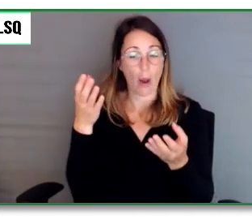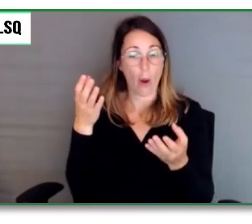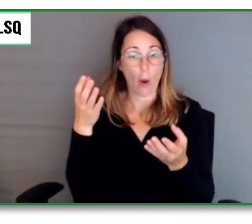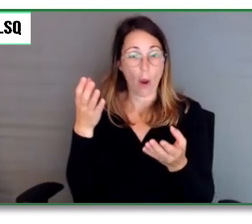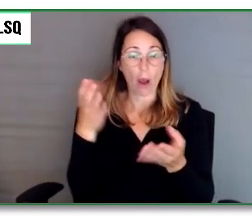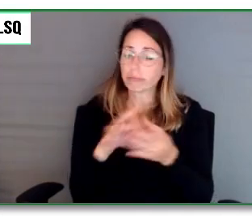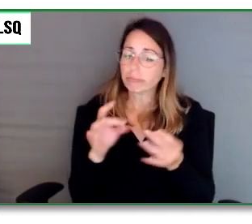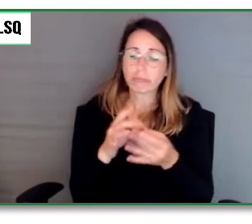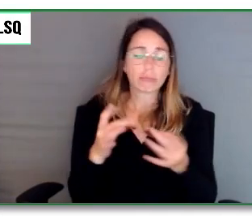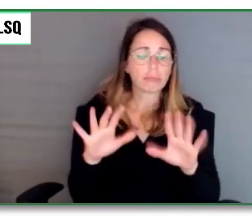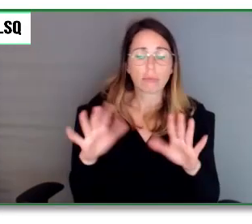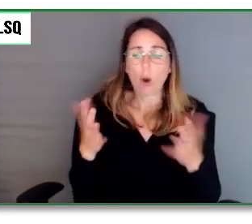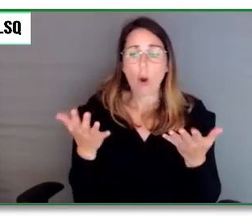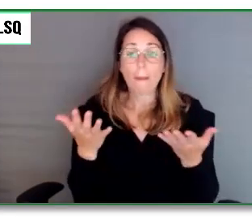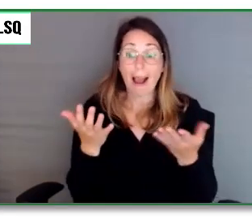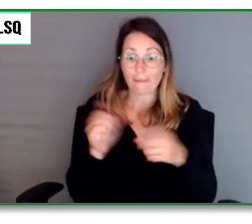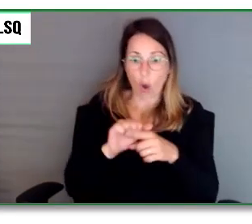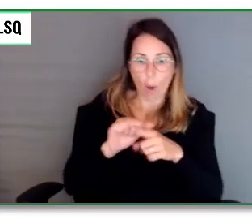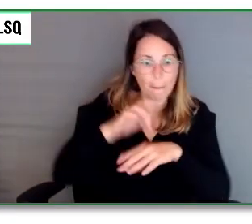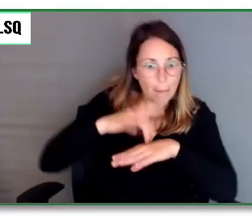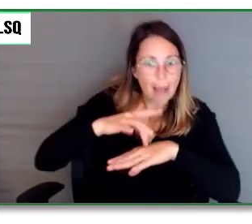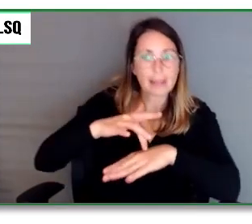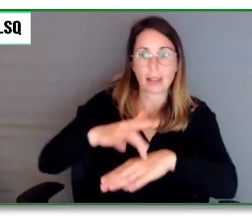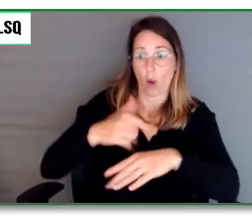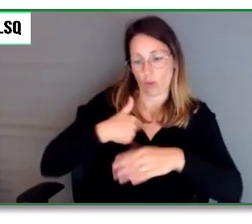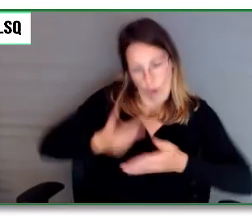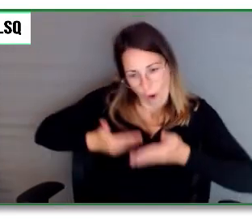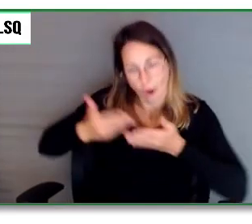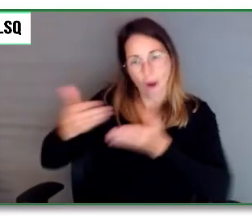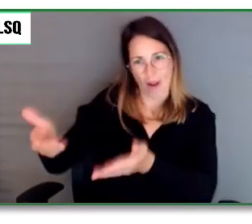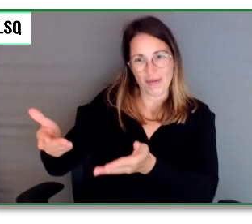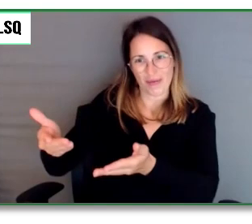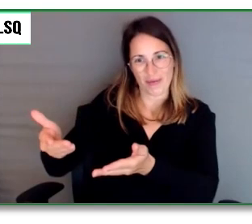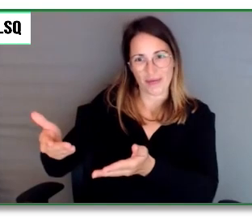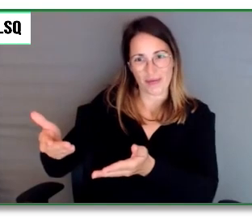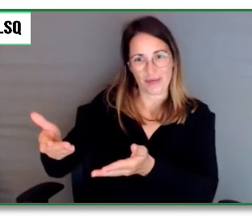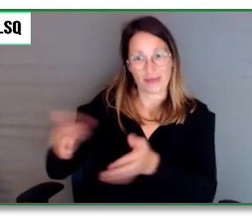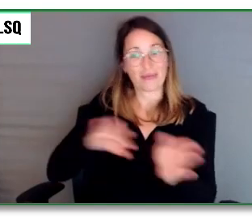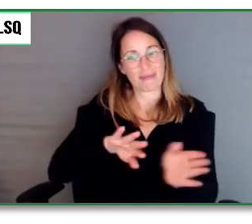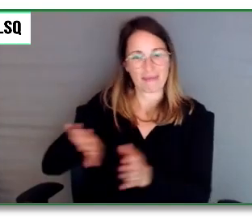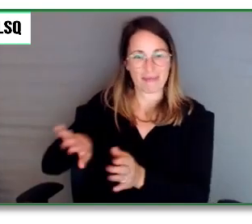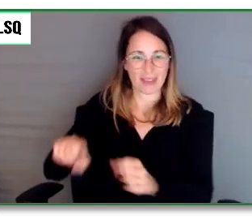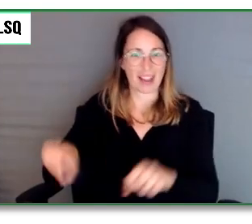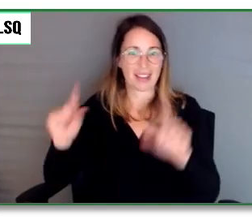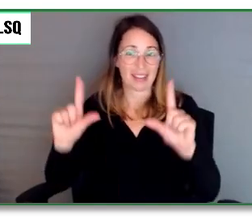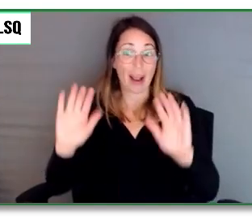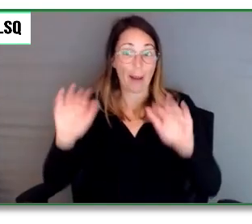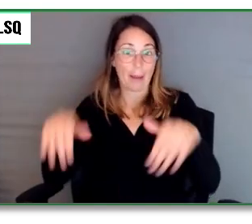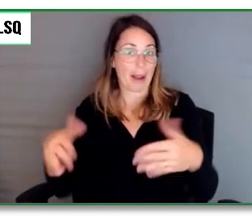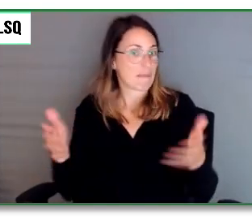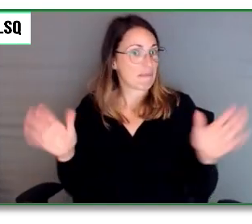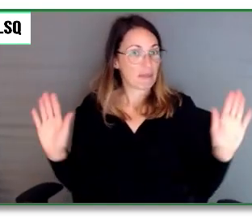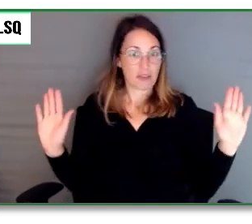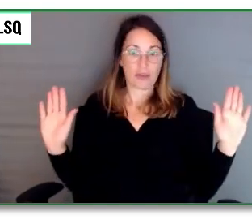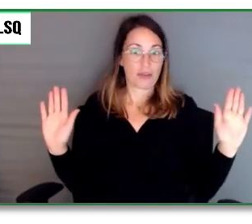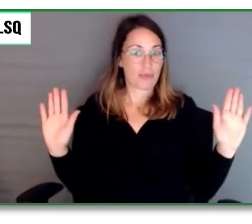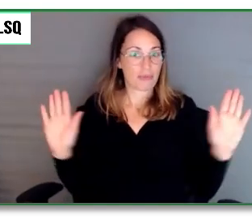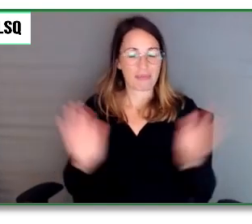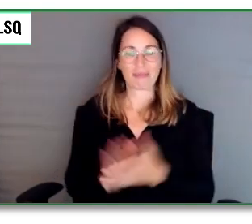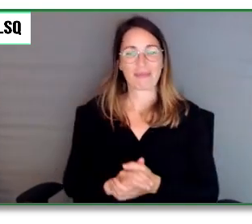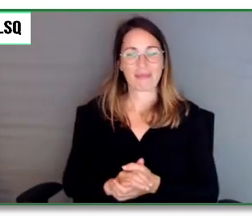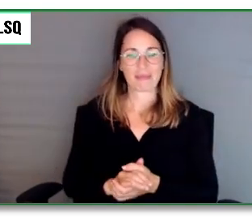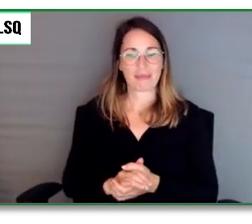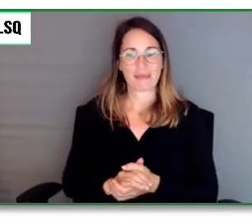'information que nous donnons. Ensuite, et voilà, c'était ma